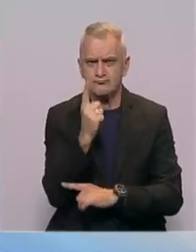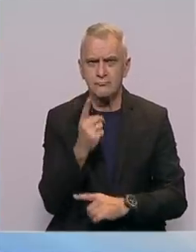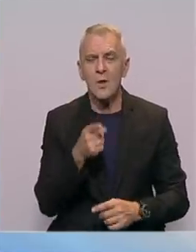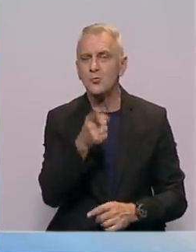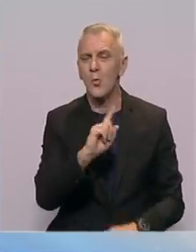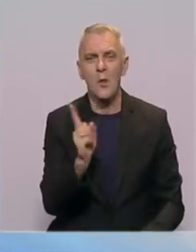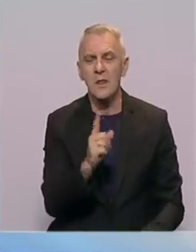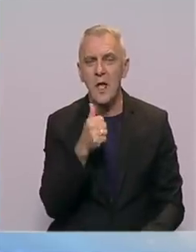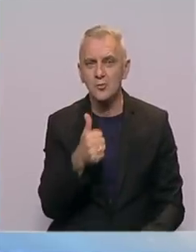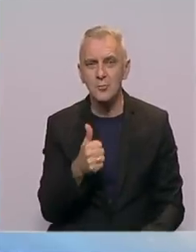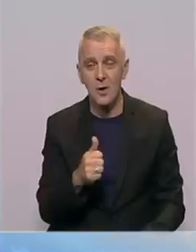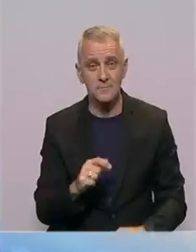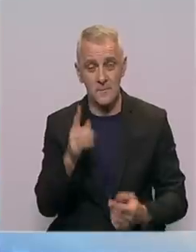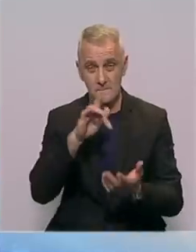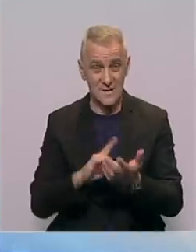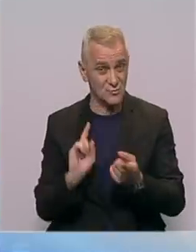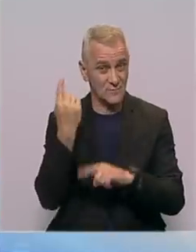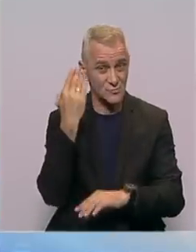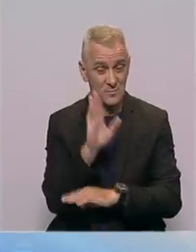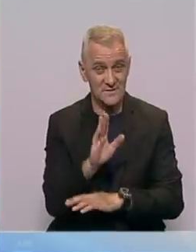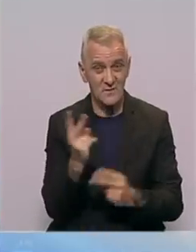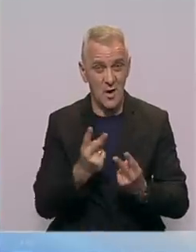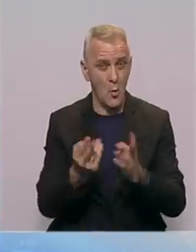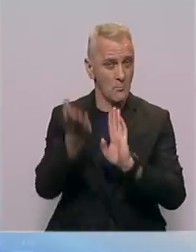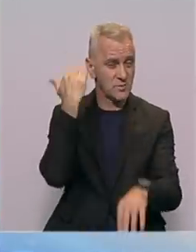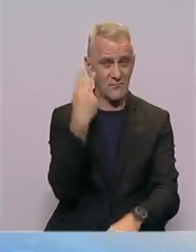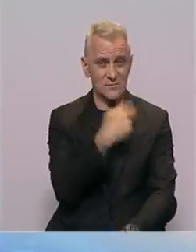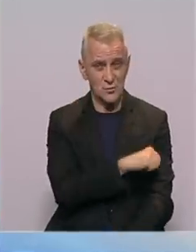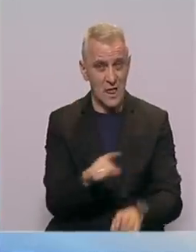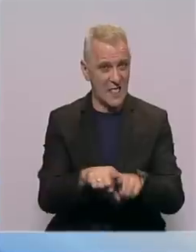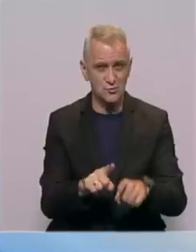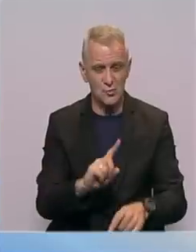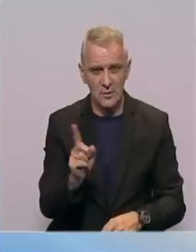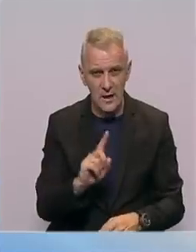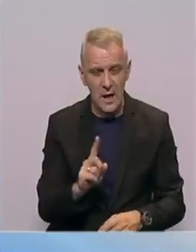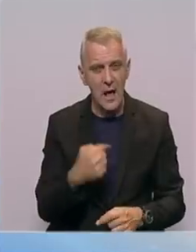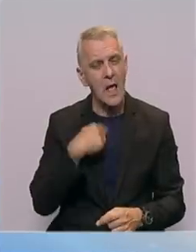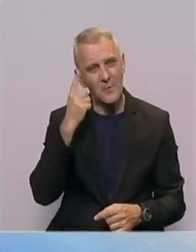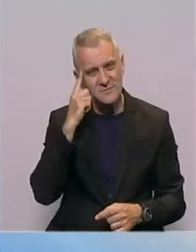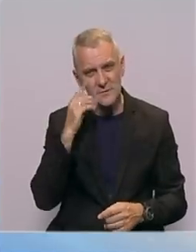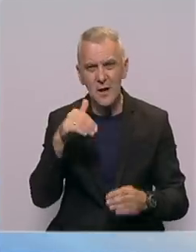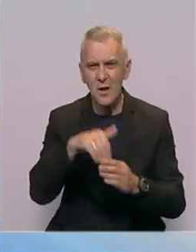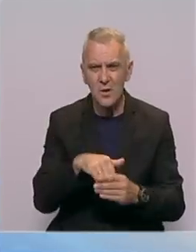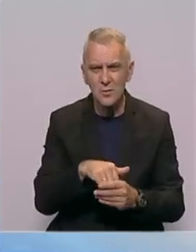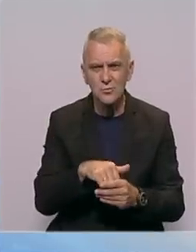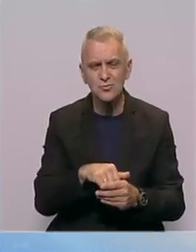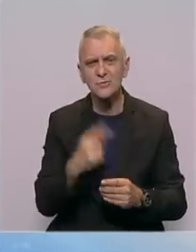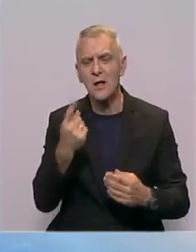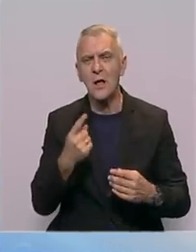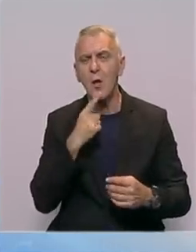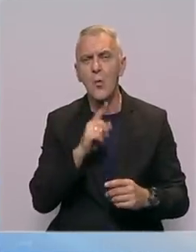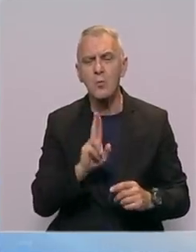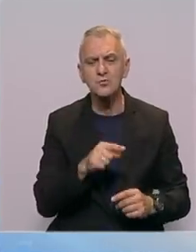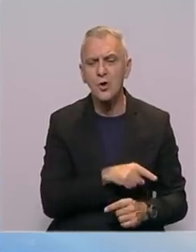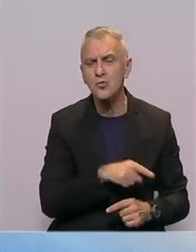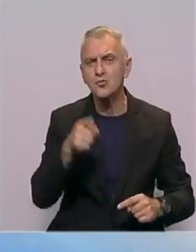dobro jer niti je pozicija visokog predstavnika danas ista kao što je bilo prije 20 godina, niti mislim da postoji unutrašnji represivni aparat koji može do kraja